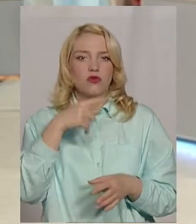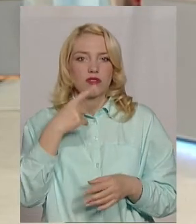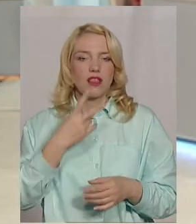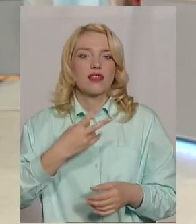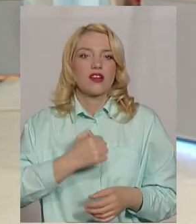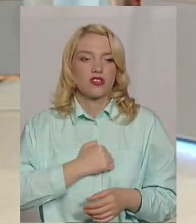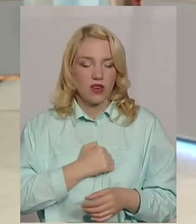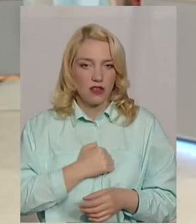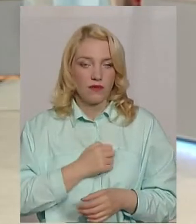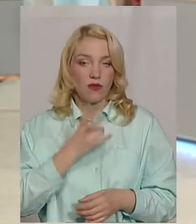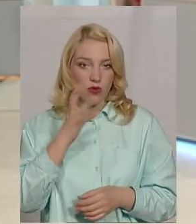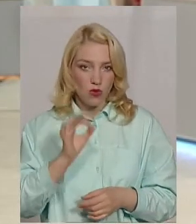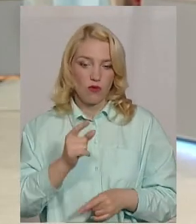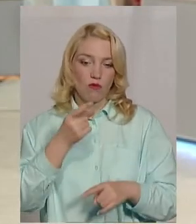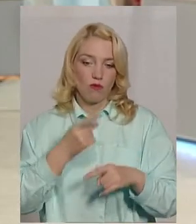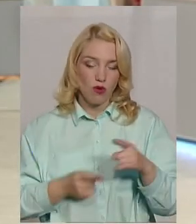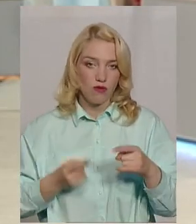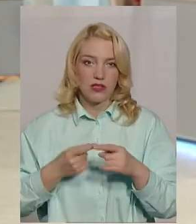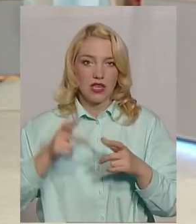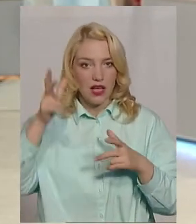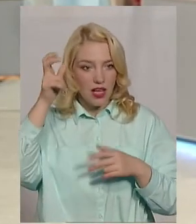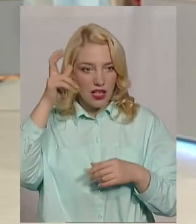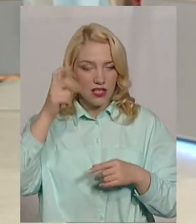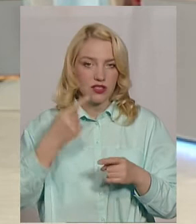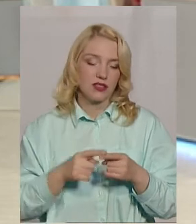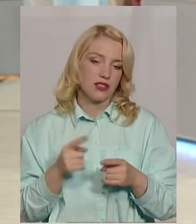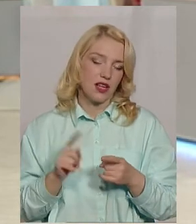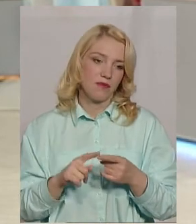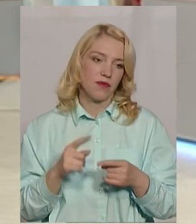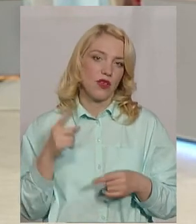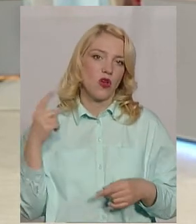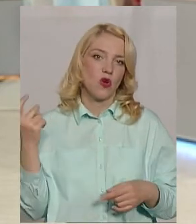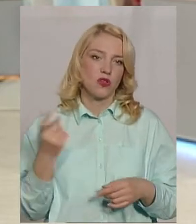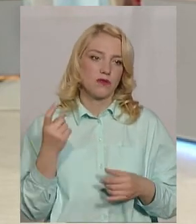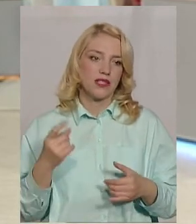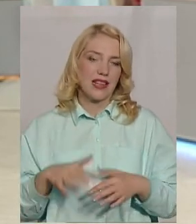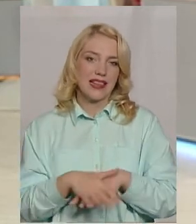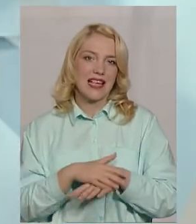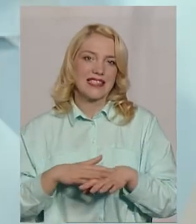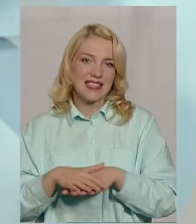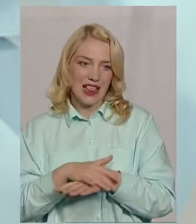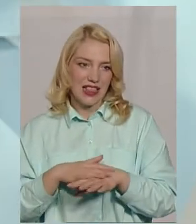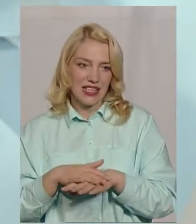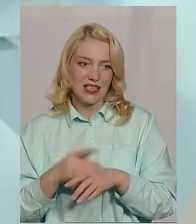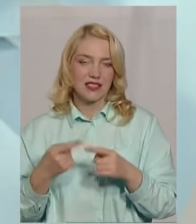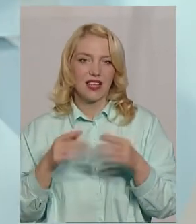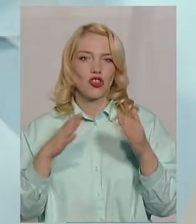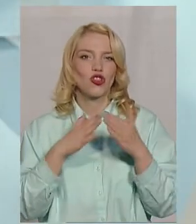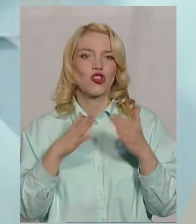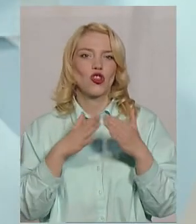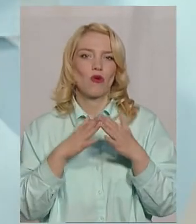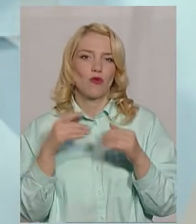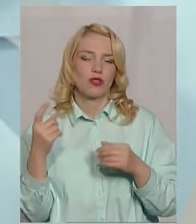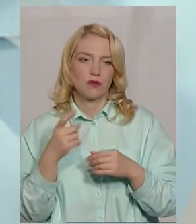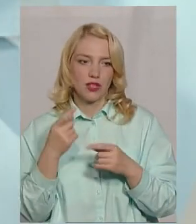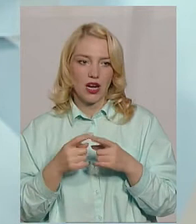сказати, що на жаль, але половина цієї гречки, це в першу чергу, це господарство населення. Це домогосподарства,